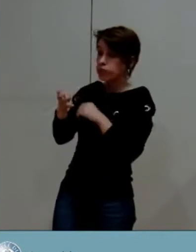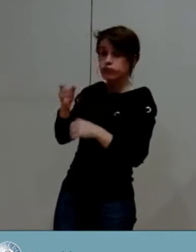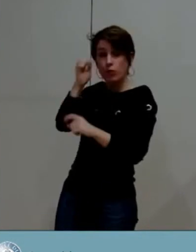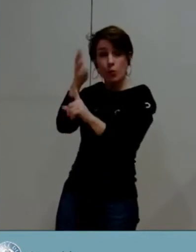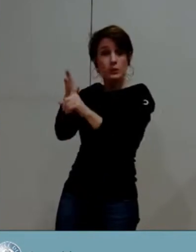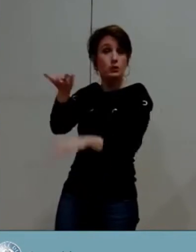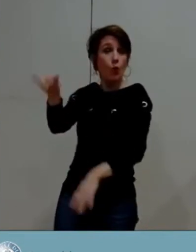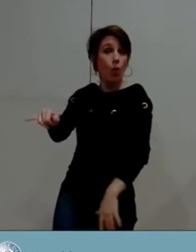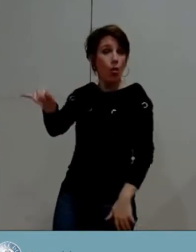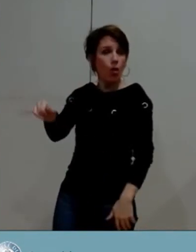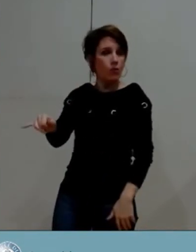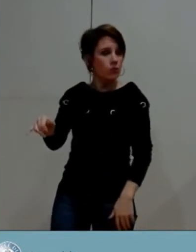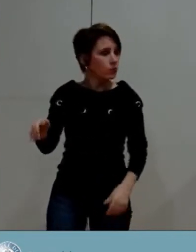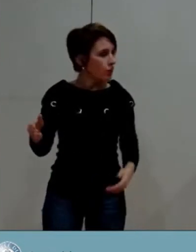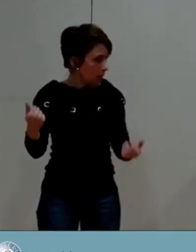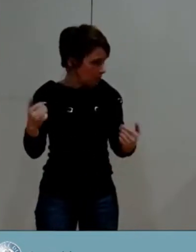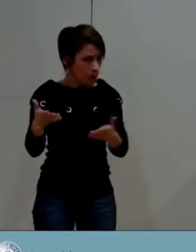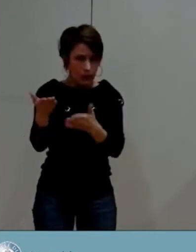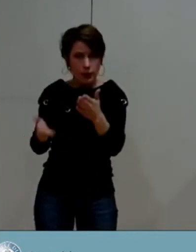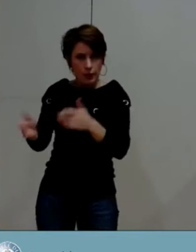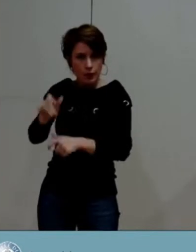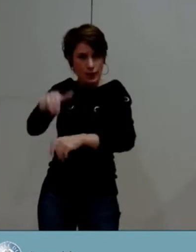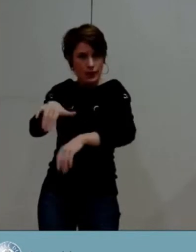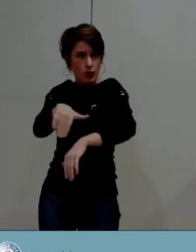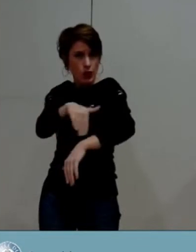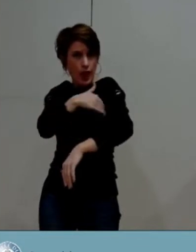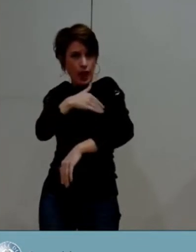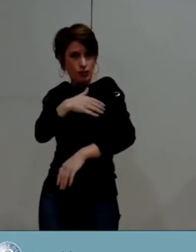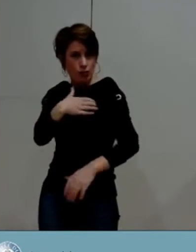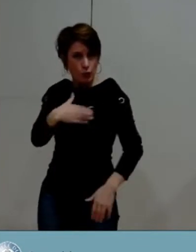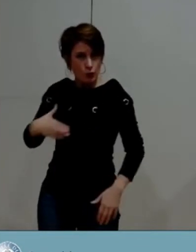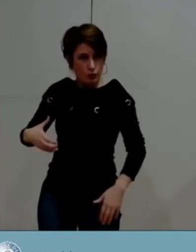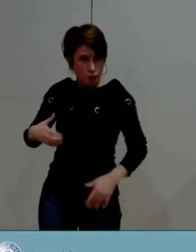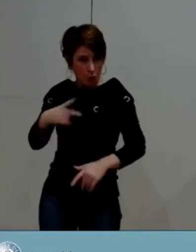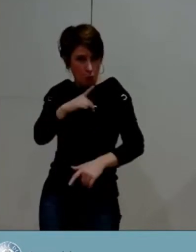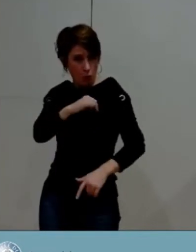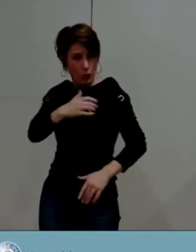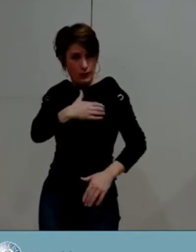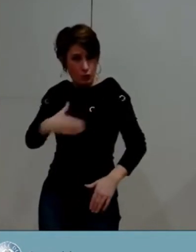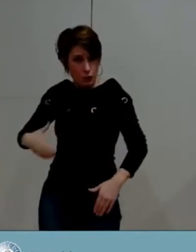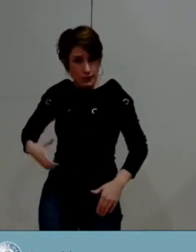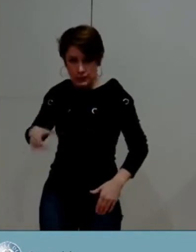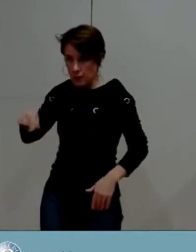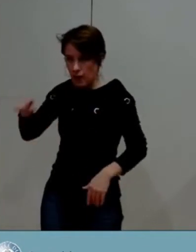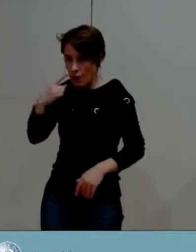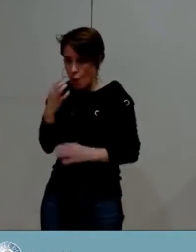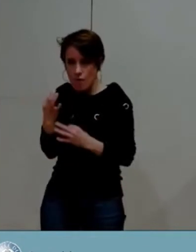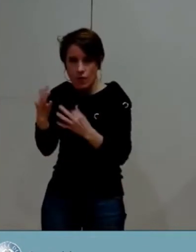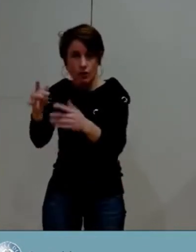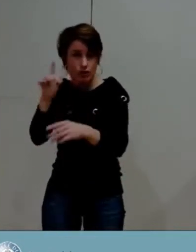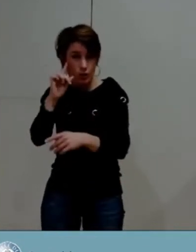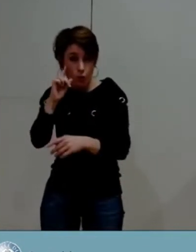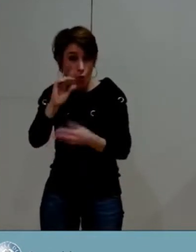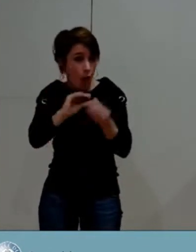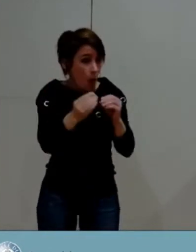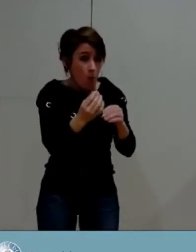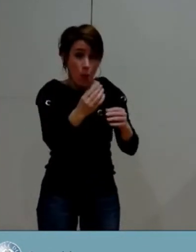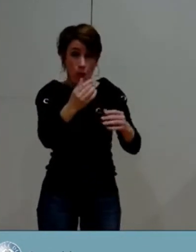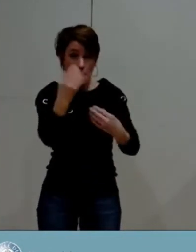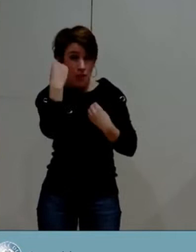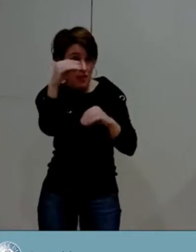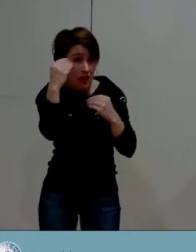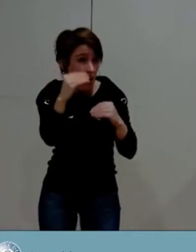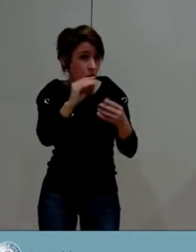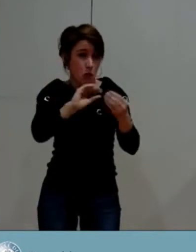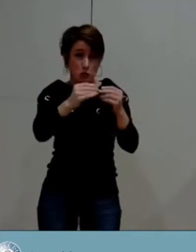Pourtant, ces agents sont plus vulnérables psychologiquement, car ils sont en contact permanent avec les problèmes de délinquance